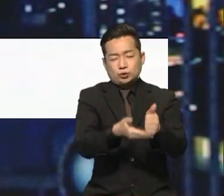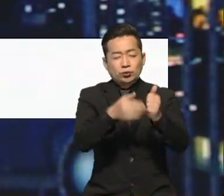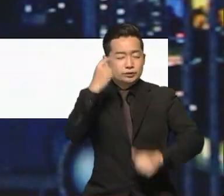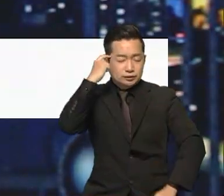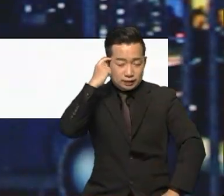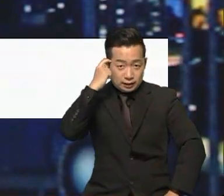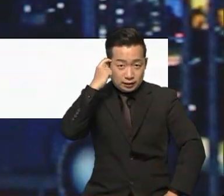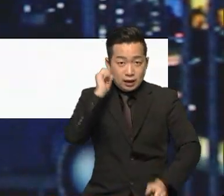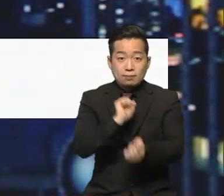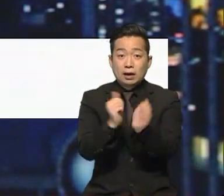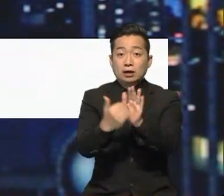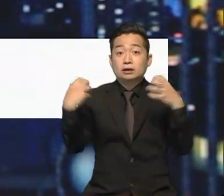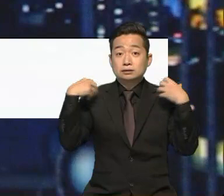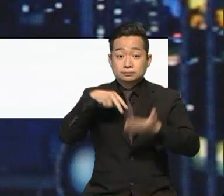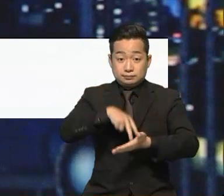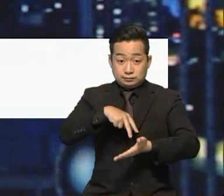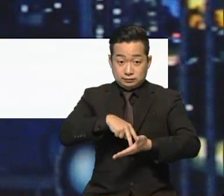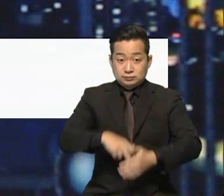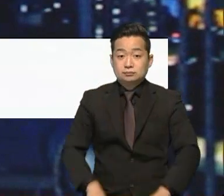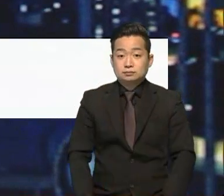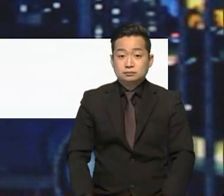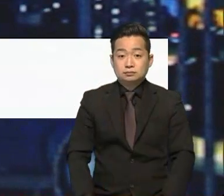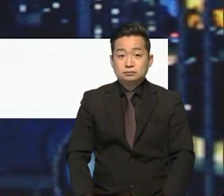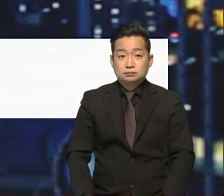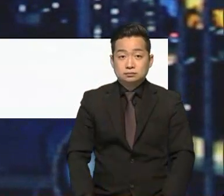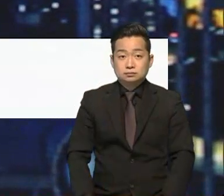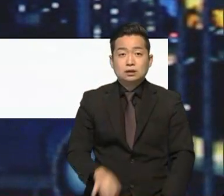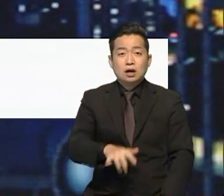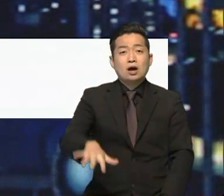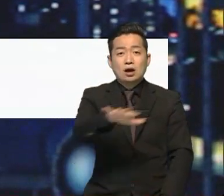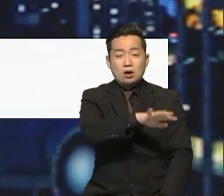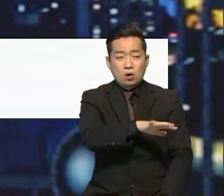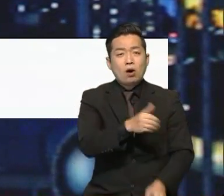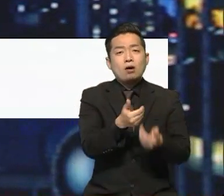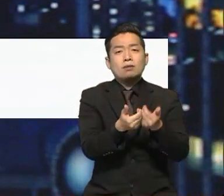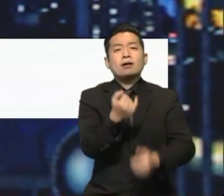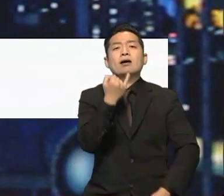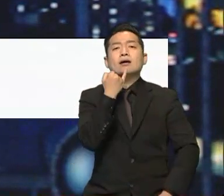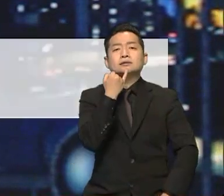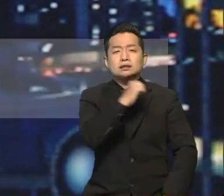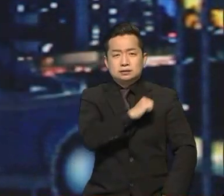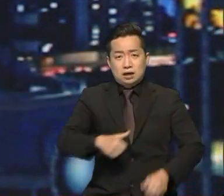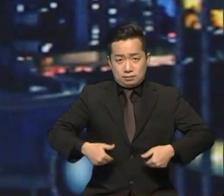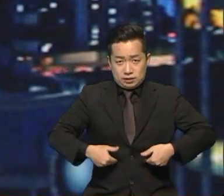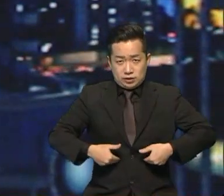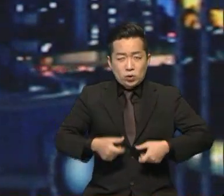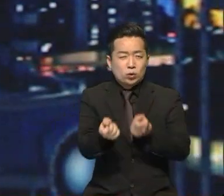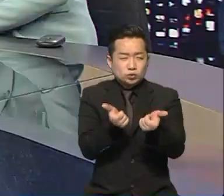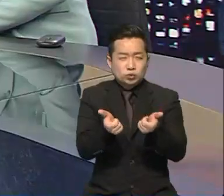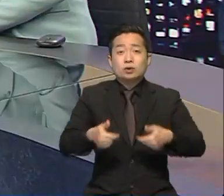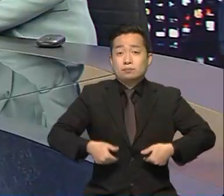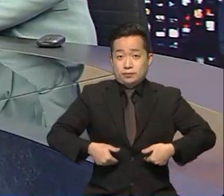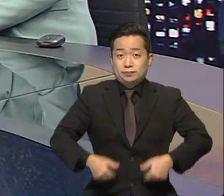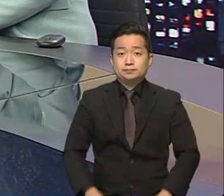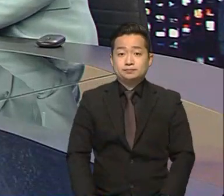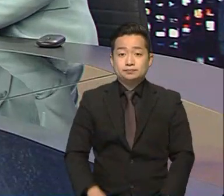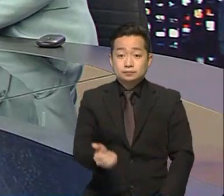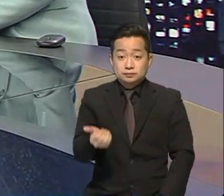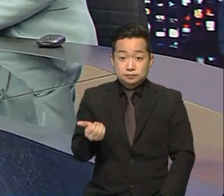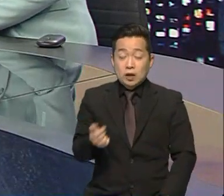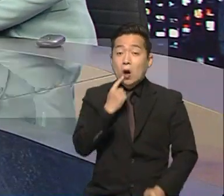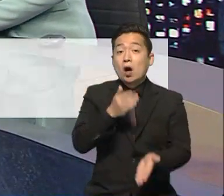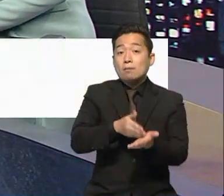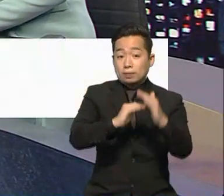방역당국은 때로는 여론을 거슬러야 할 때도 있으니까 수위 조절이 필요해 보입니다. 그리고 앞서